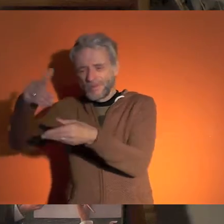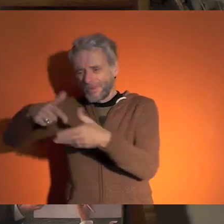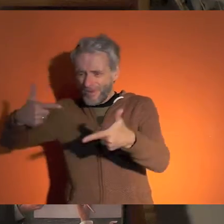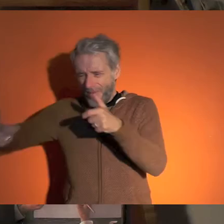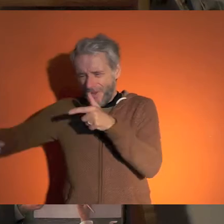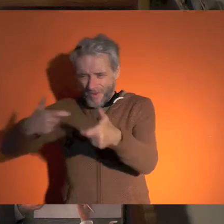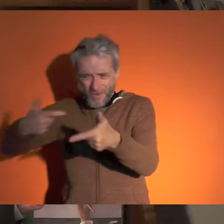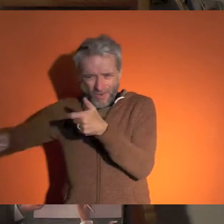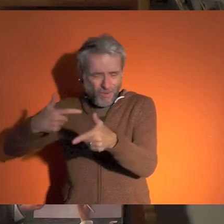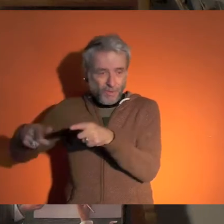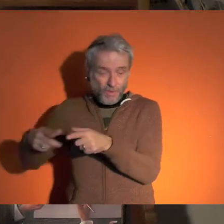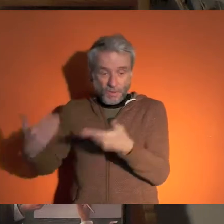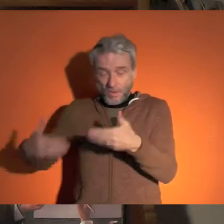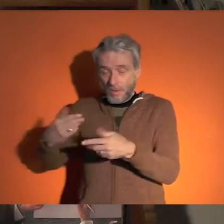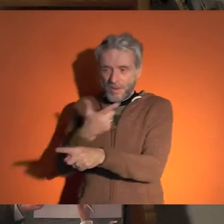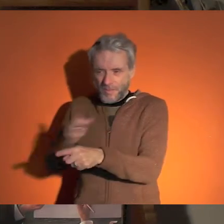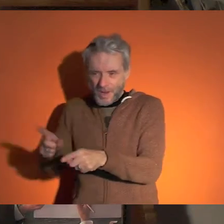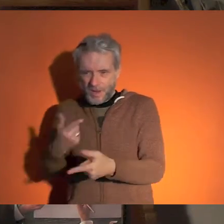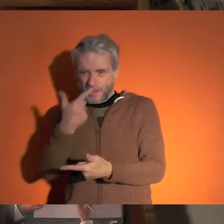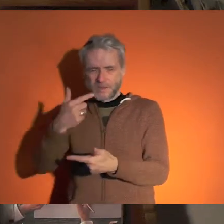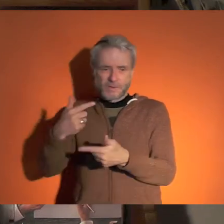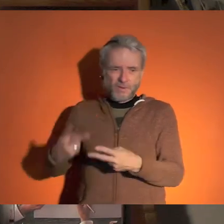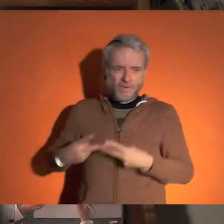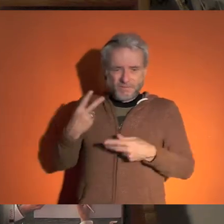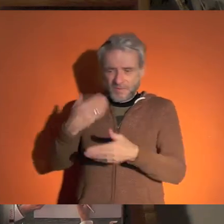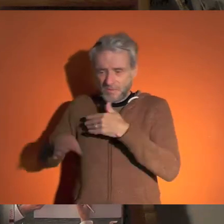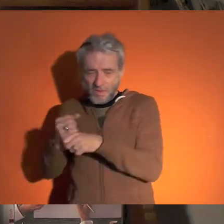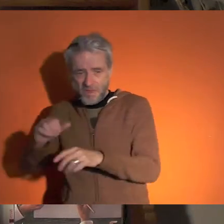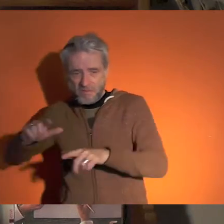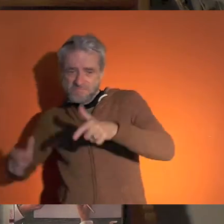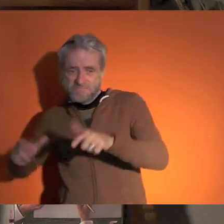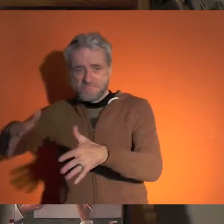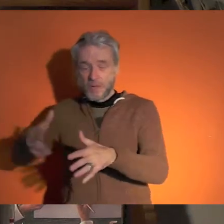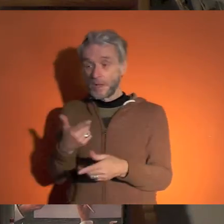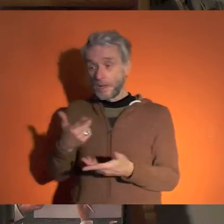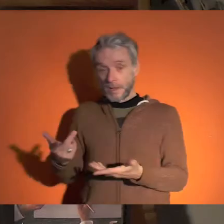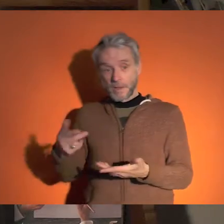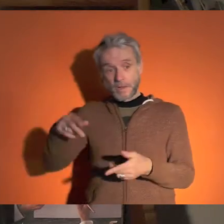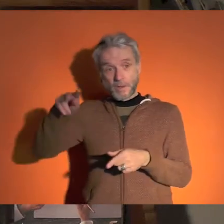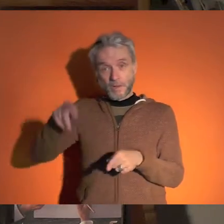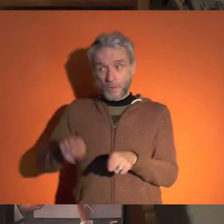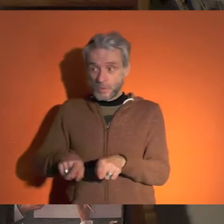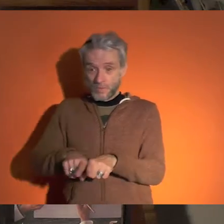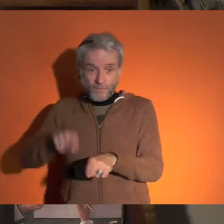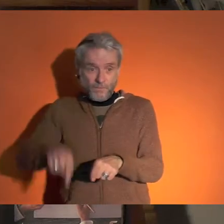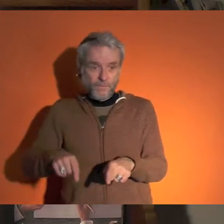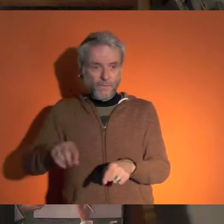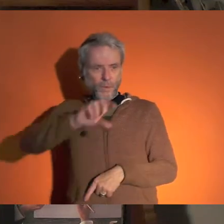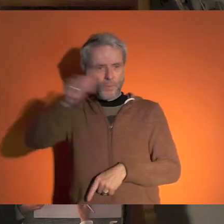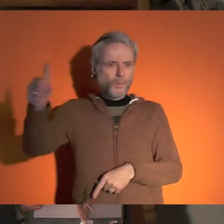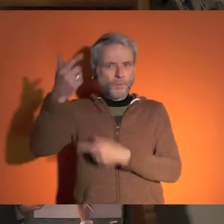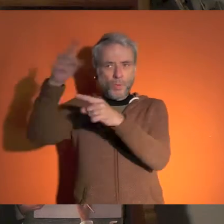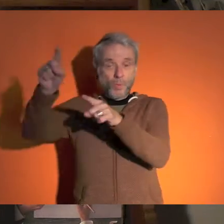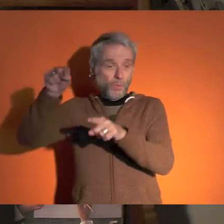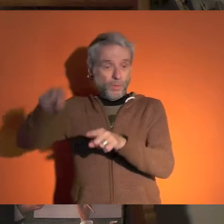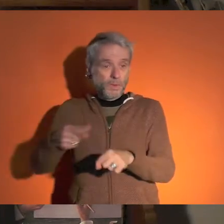lois sur l'hôpital qui ont créé beaucoup de tensions et beaucoup de mal-être parmi les personnels soignants de notre